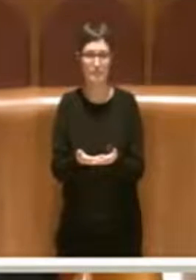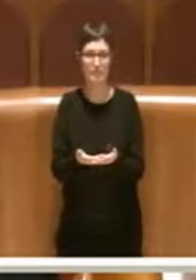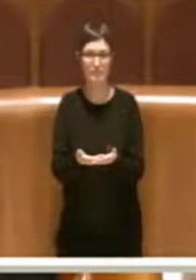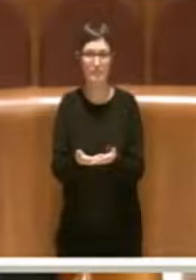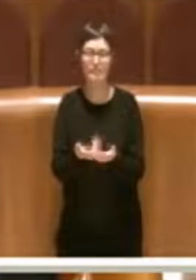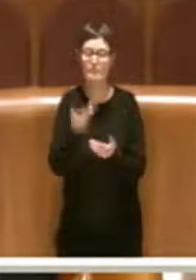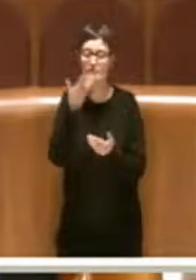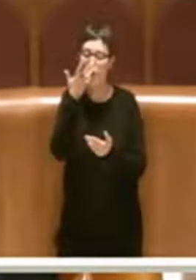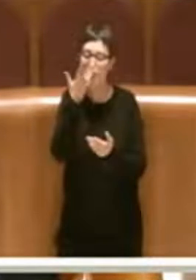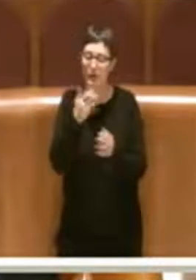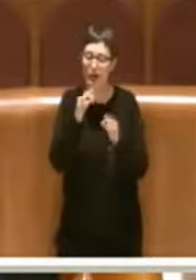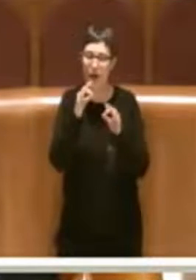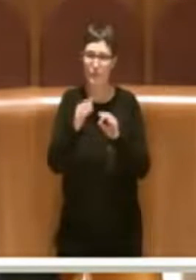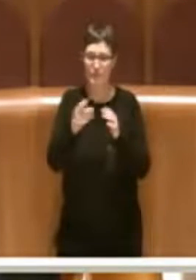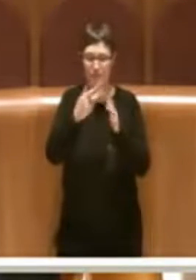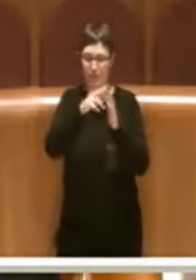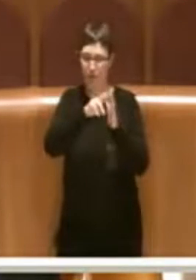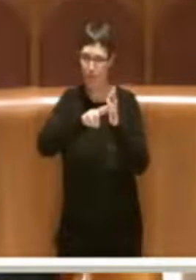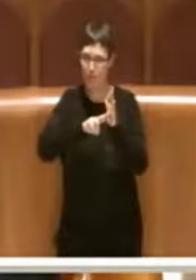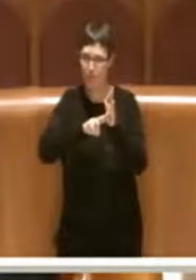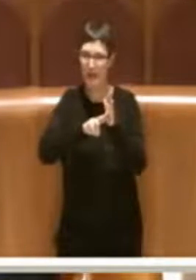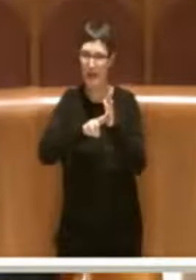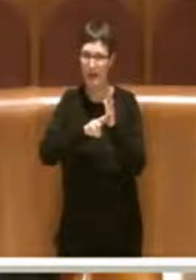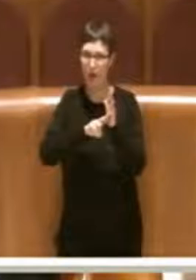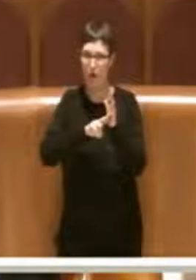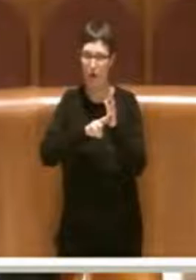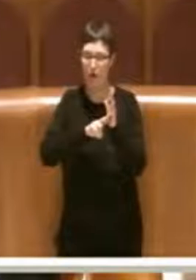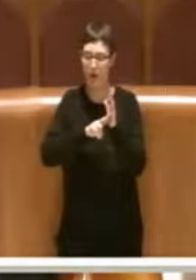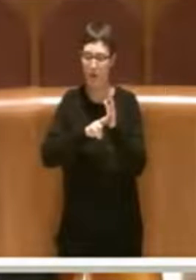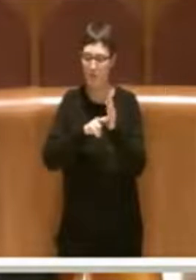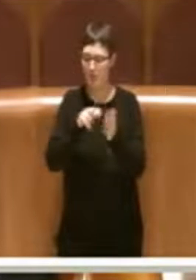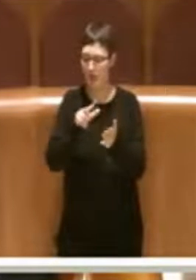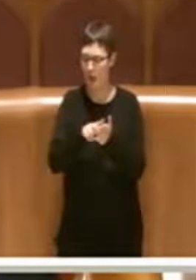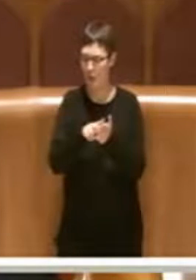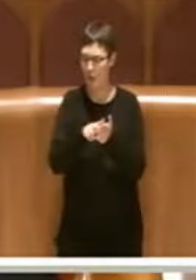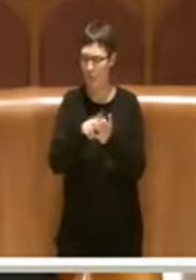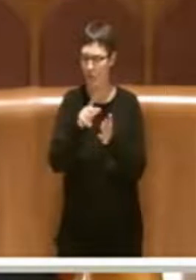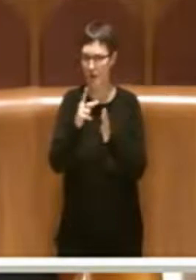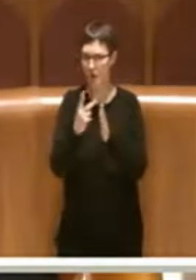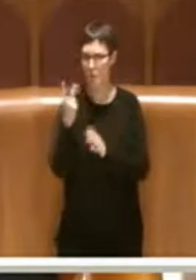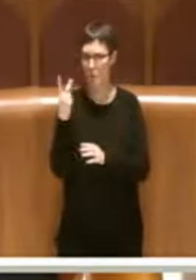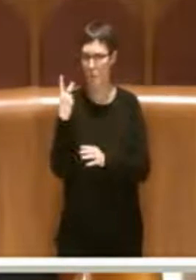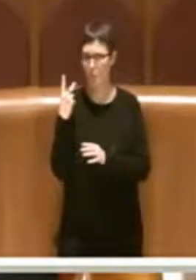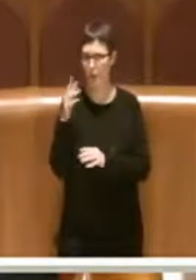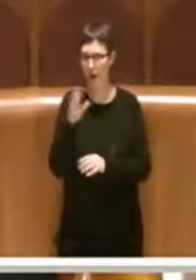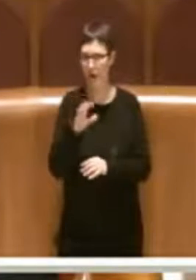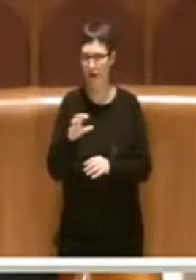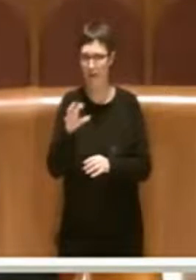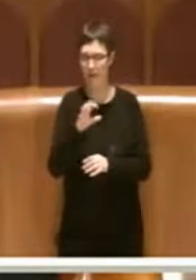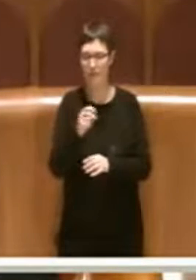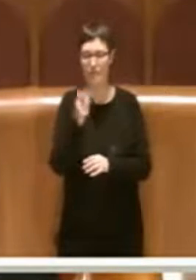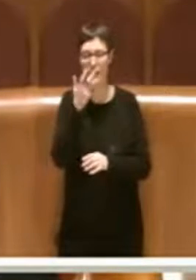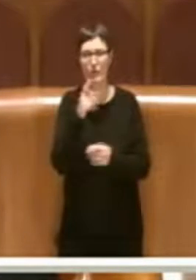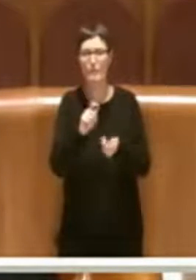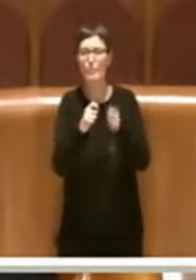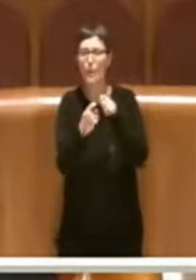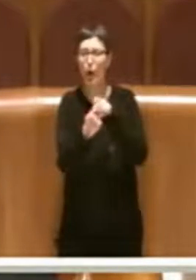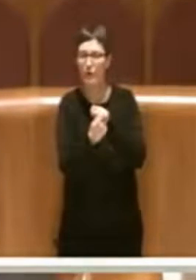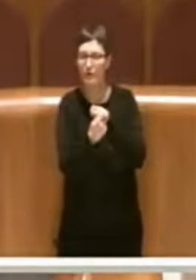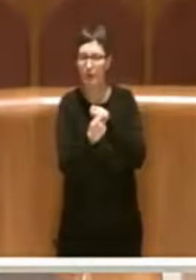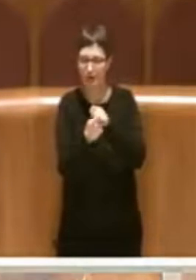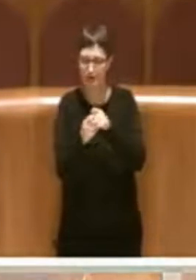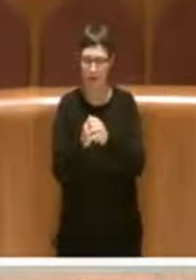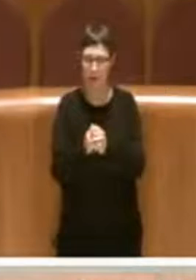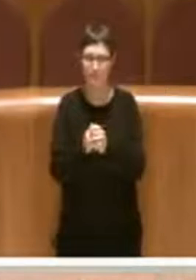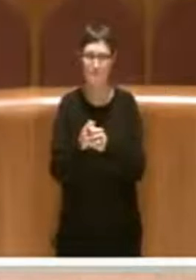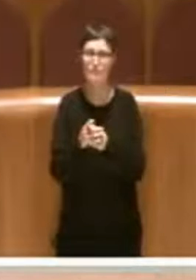modifica al regolamento che abbiamo approvato circa due anni fa. Si tratta di un cambiamento